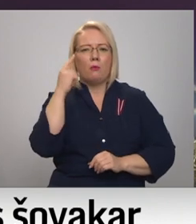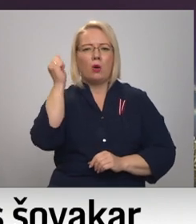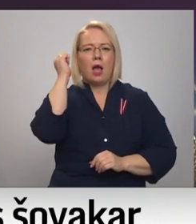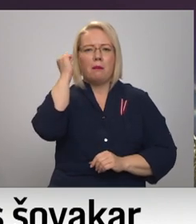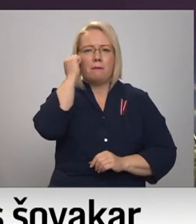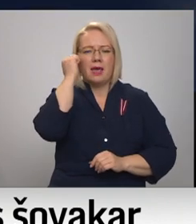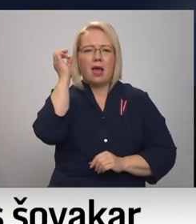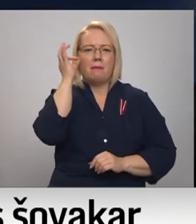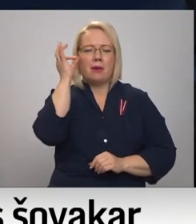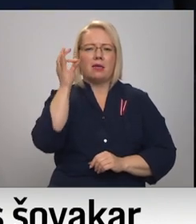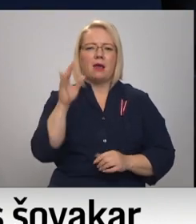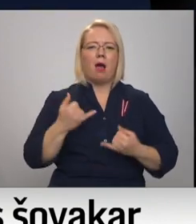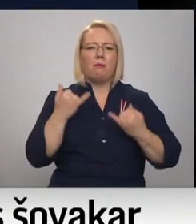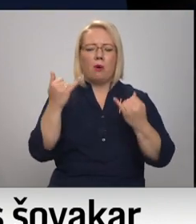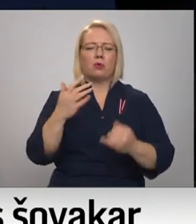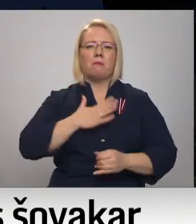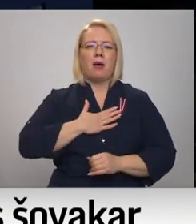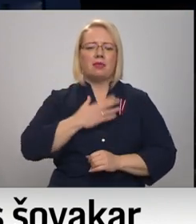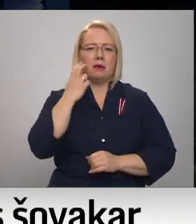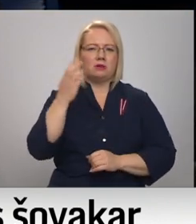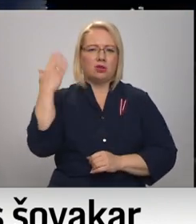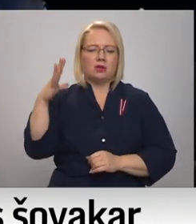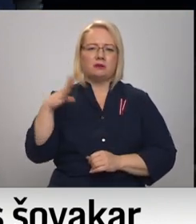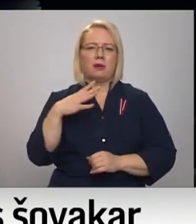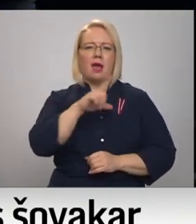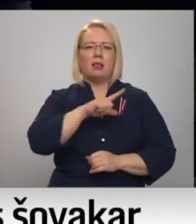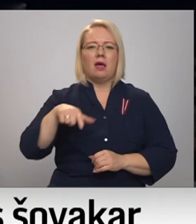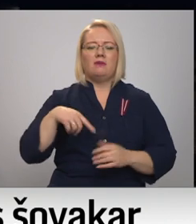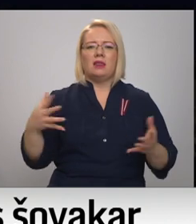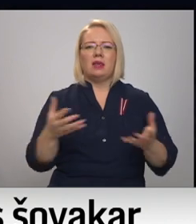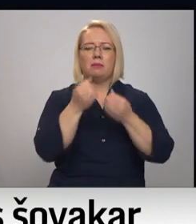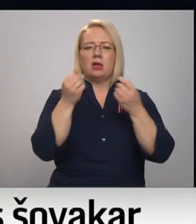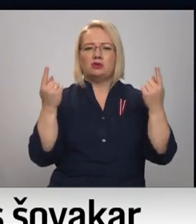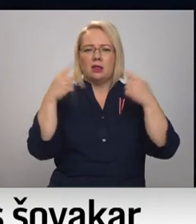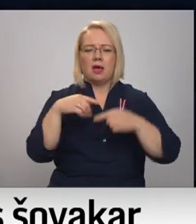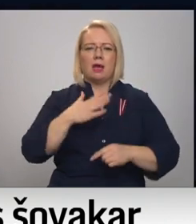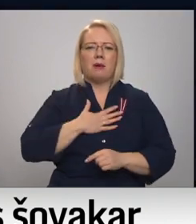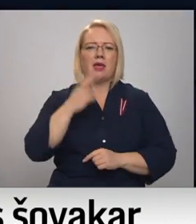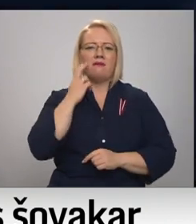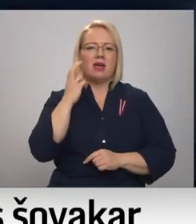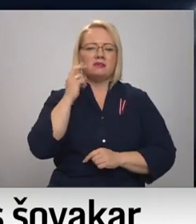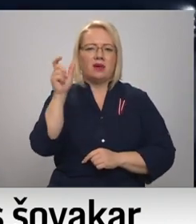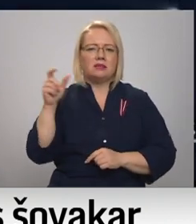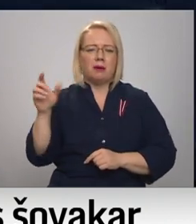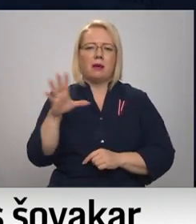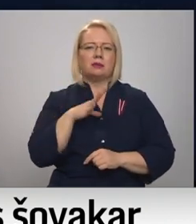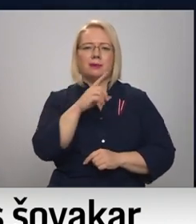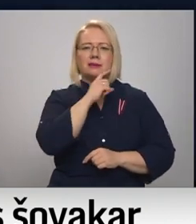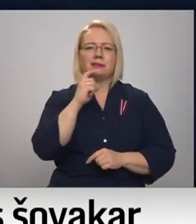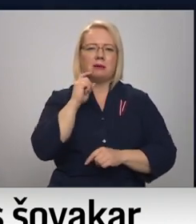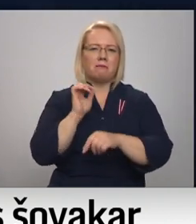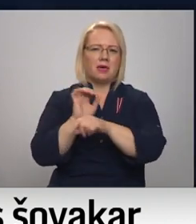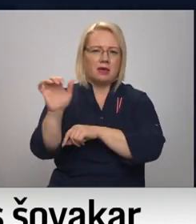kā pagodinājiem maniem senčiem, un tie, kas arī bija Latvijas dibināšanas laikā, maniem vecstākiem, tie, kuri izciet Sibīri un tai